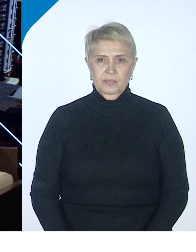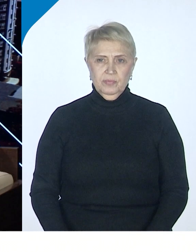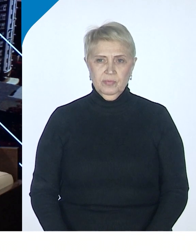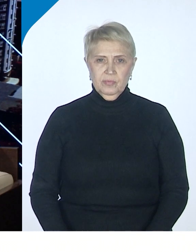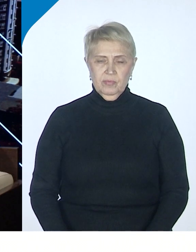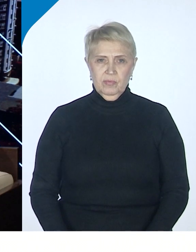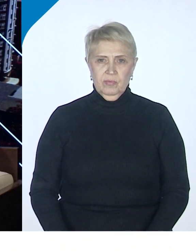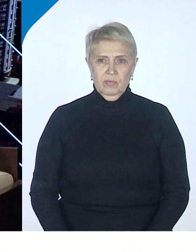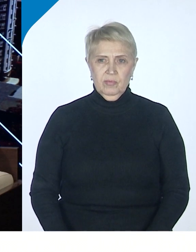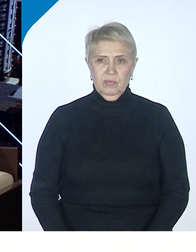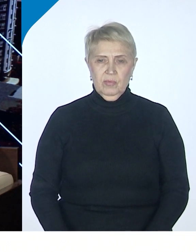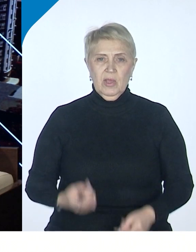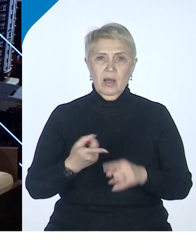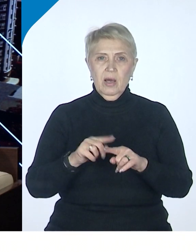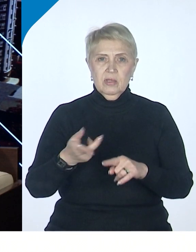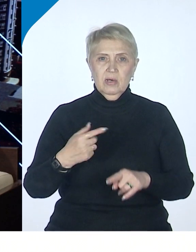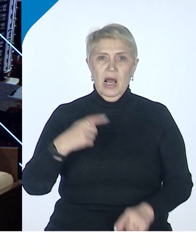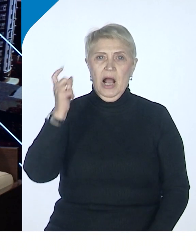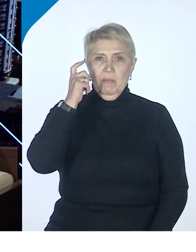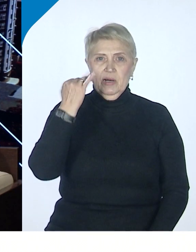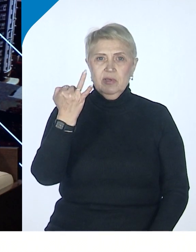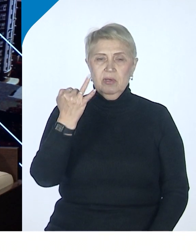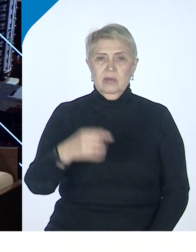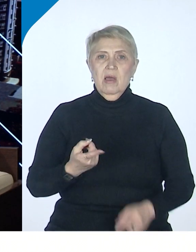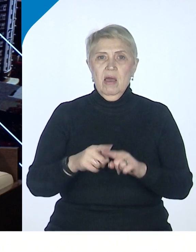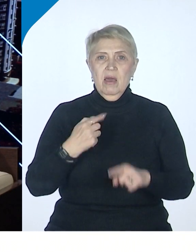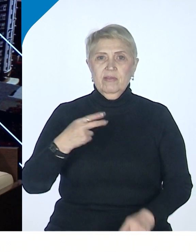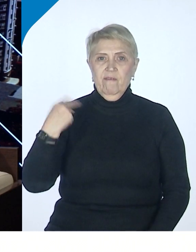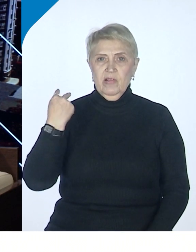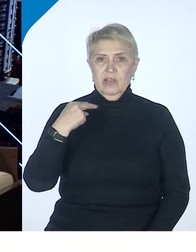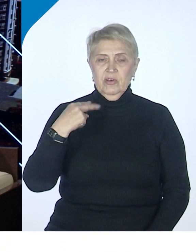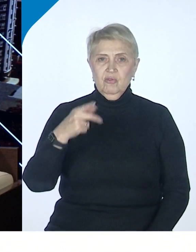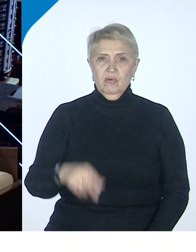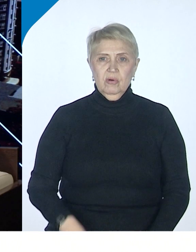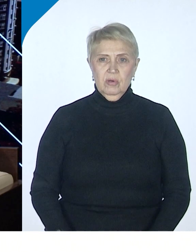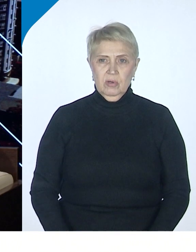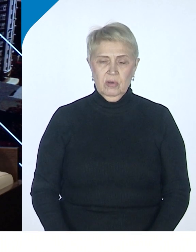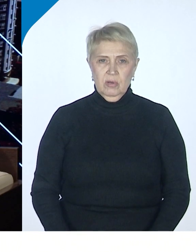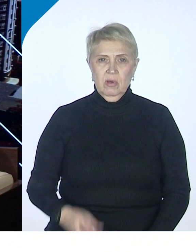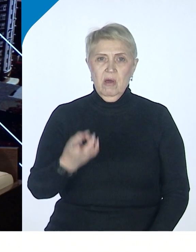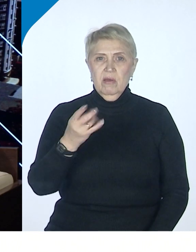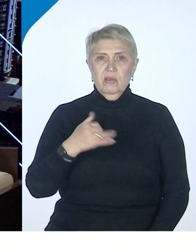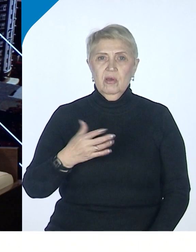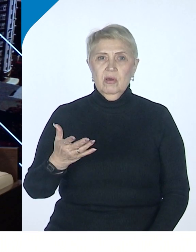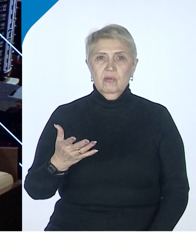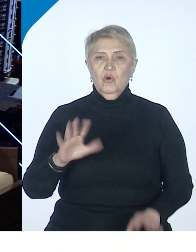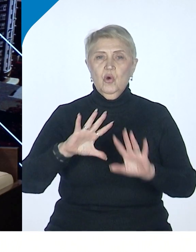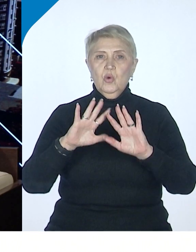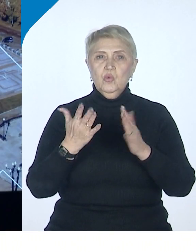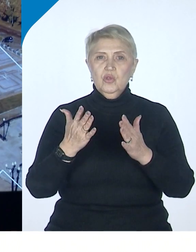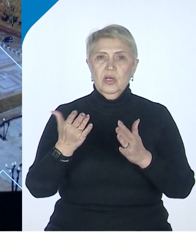северов. Это Хабаровск и это Владивосток. Не случайно между ними такая